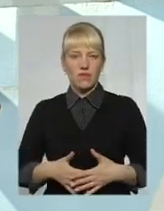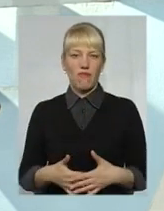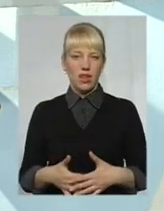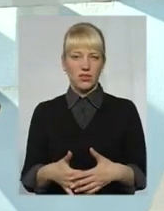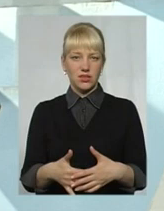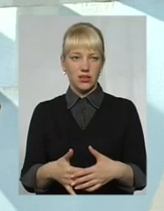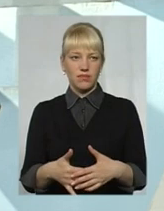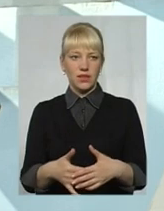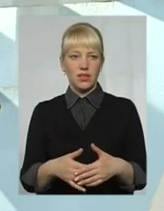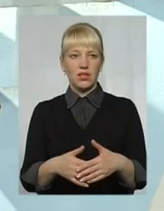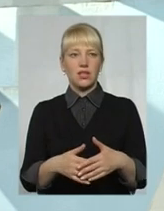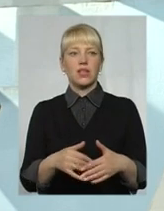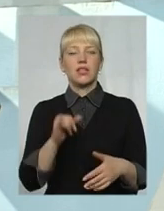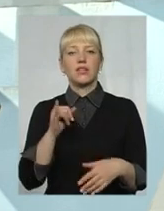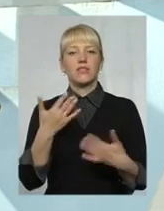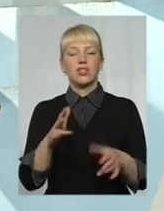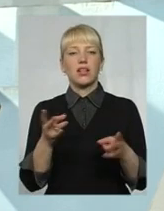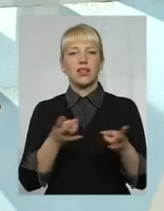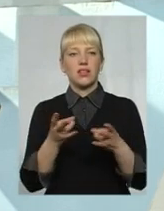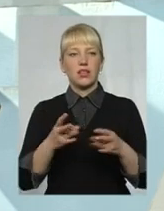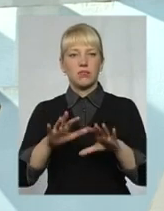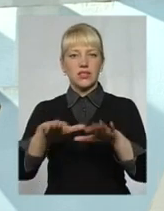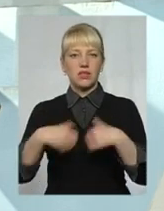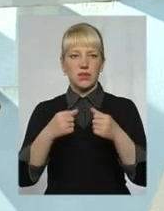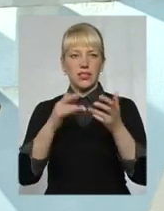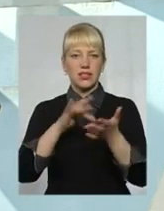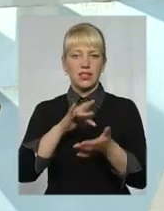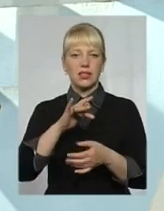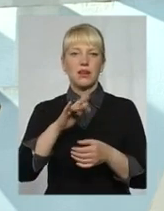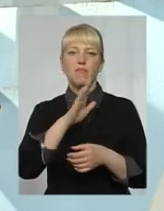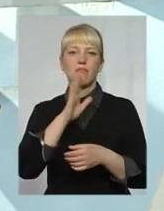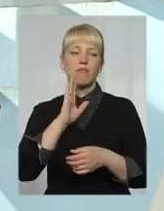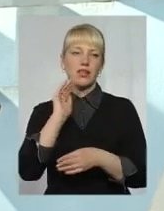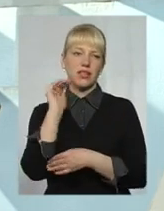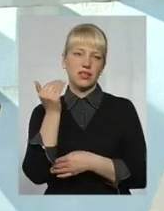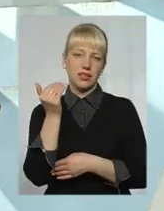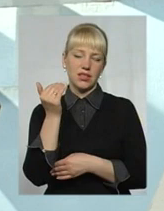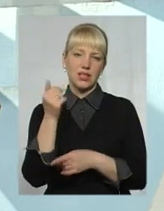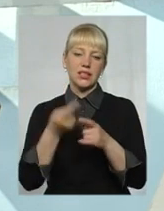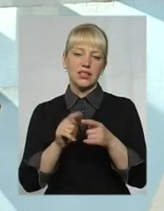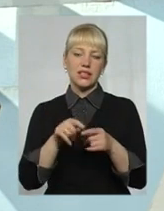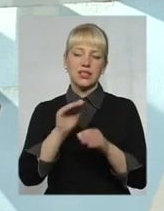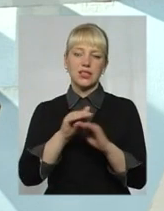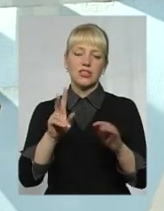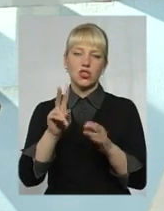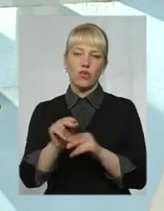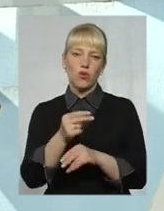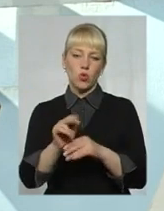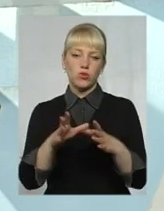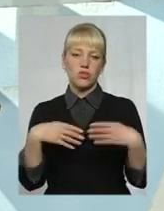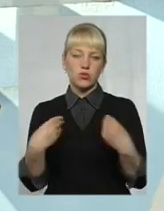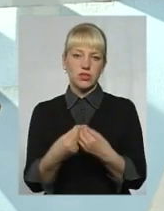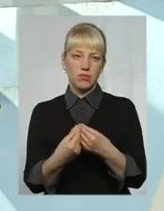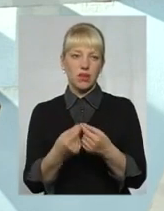6 місяців і тиждень. І вже треба знову забирати її в центр матері і дитини. Мається на увазі, що ті діти, які виховувалися в сім'ях,